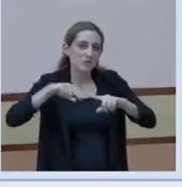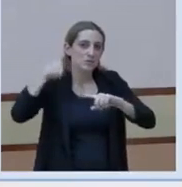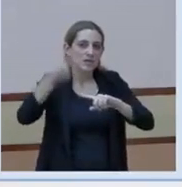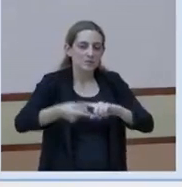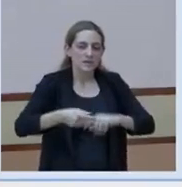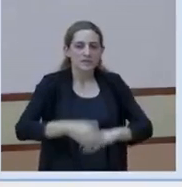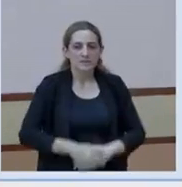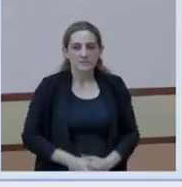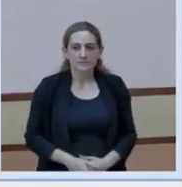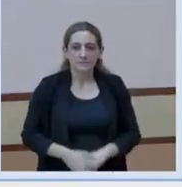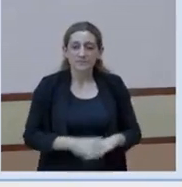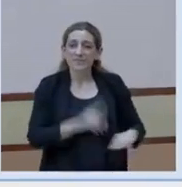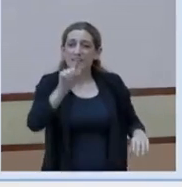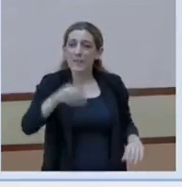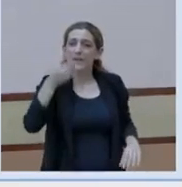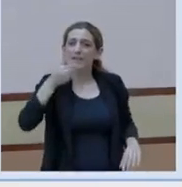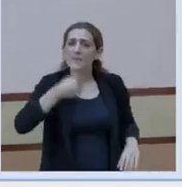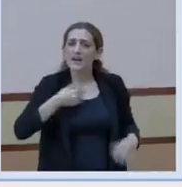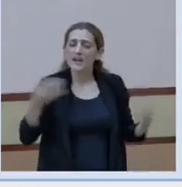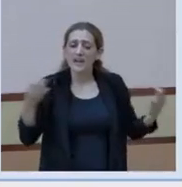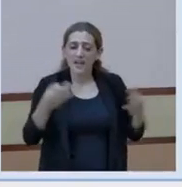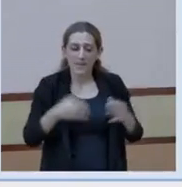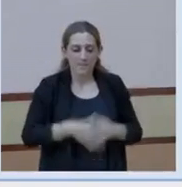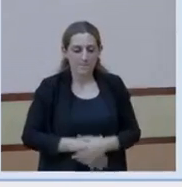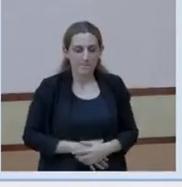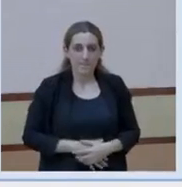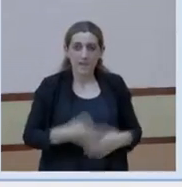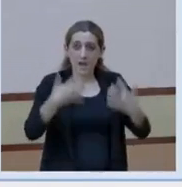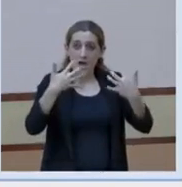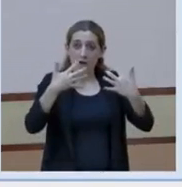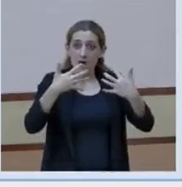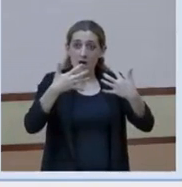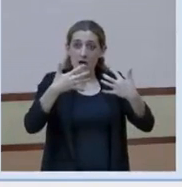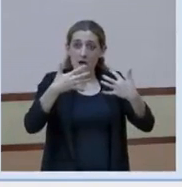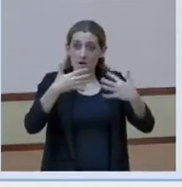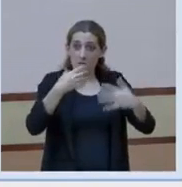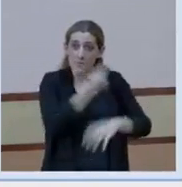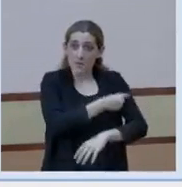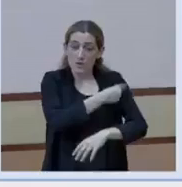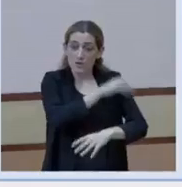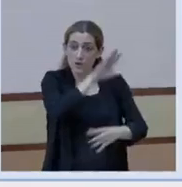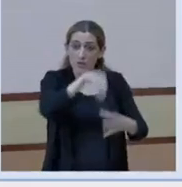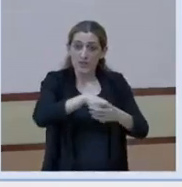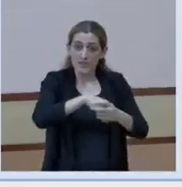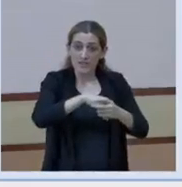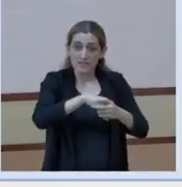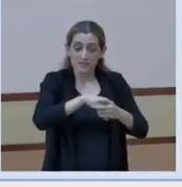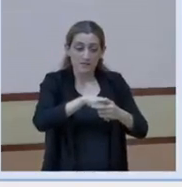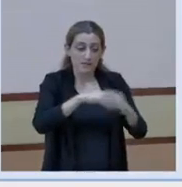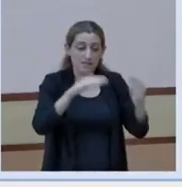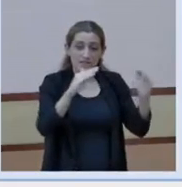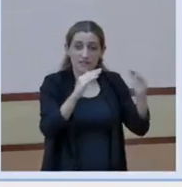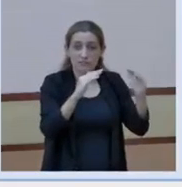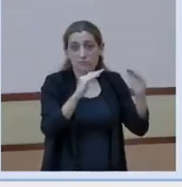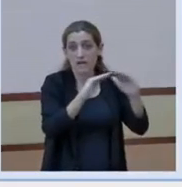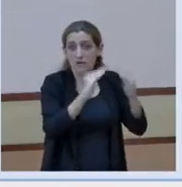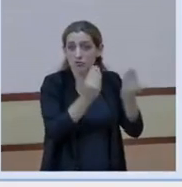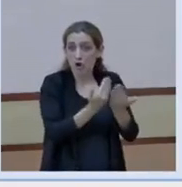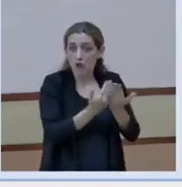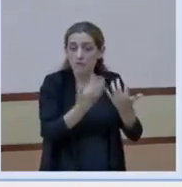havien demanat és com estava funcionant la vacunació en els centres docents. Aquí el que hem fet és seguir